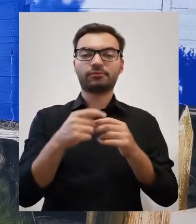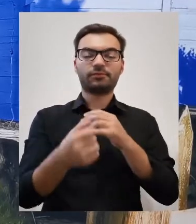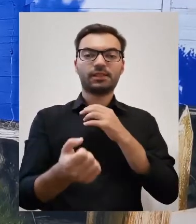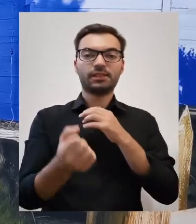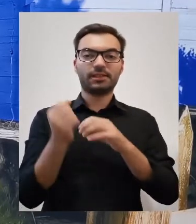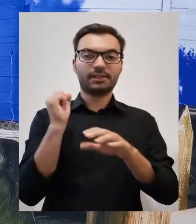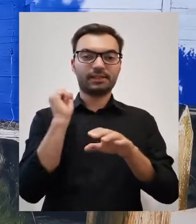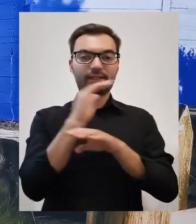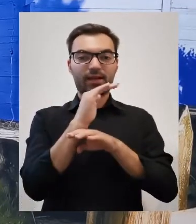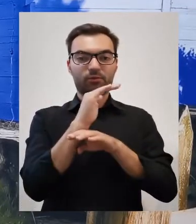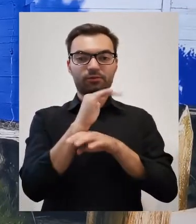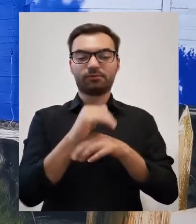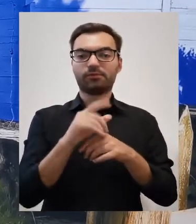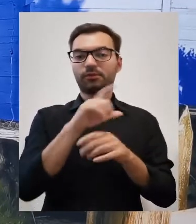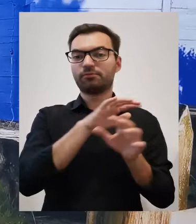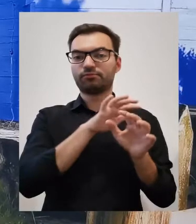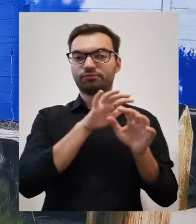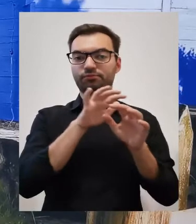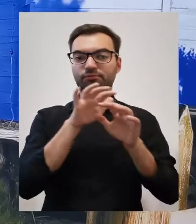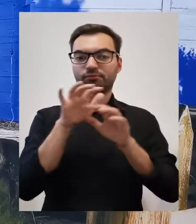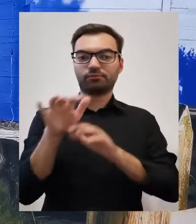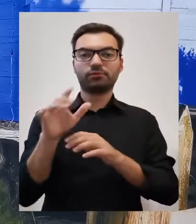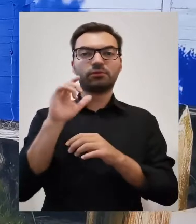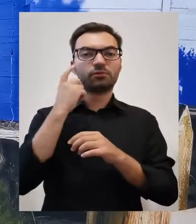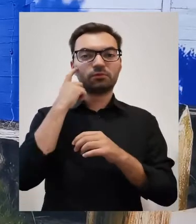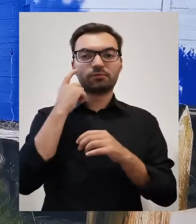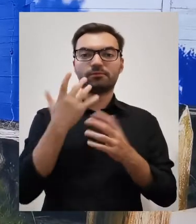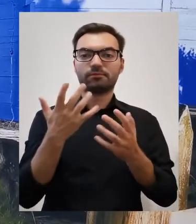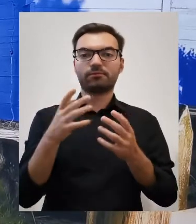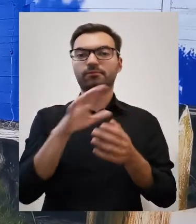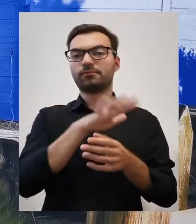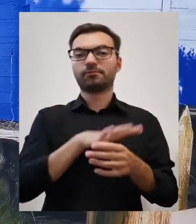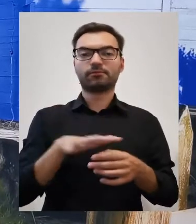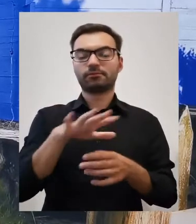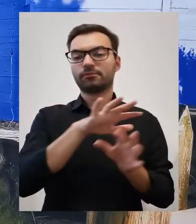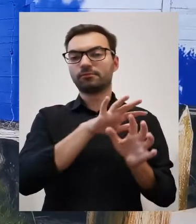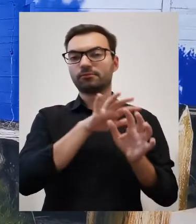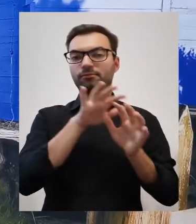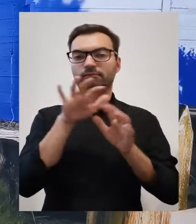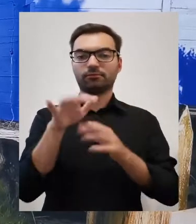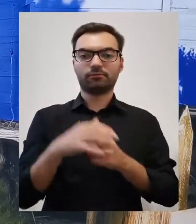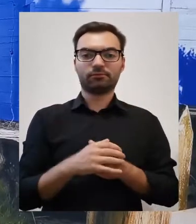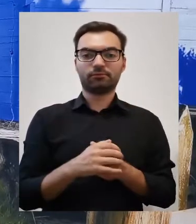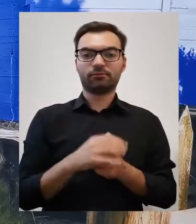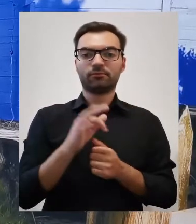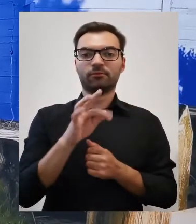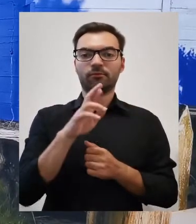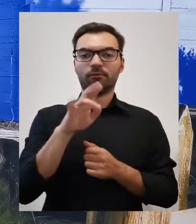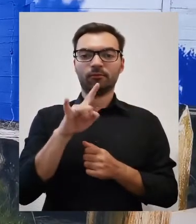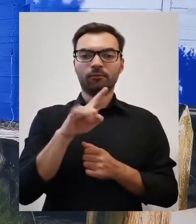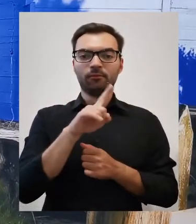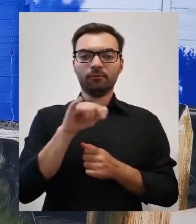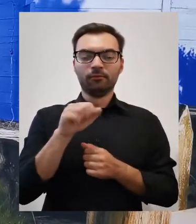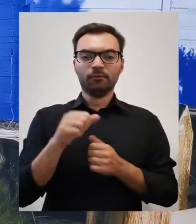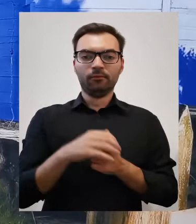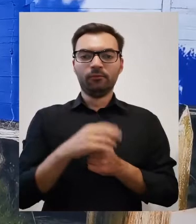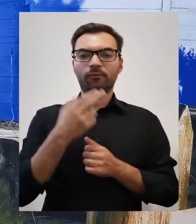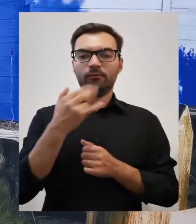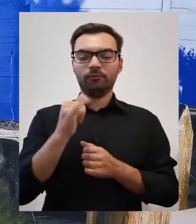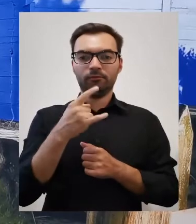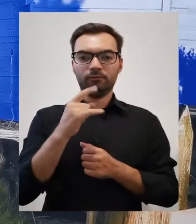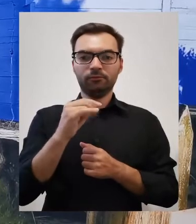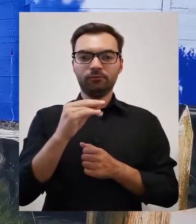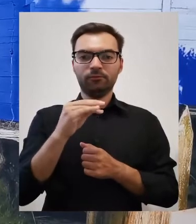Przybywali oni z zachodu. Głównie przybywali oni z takich terenów, jak Fryzja i